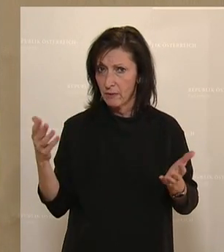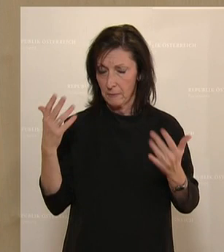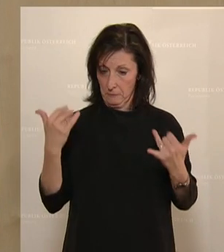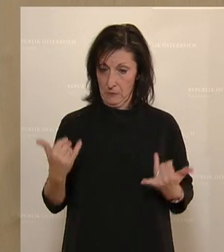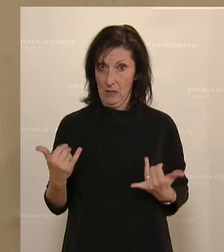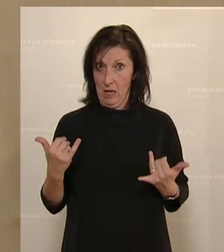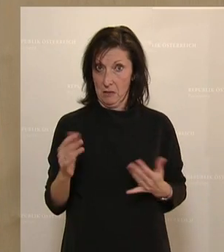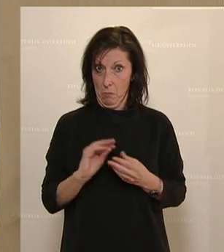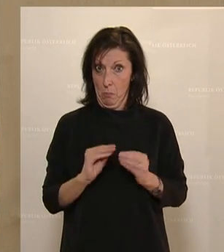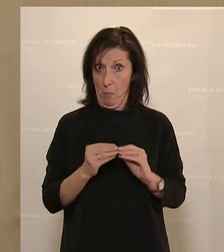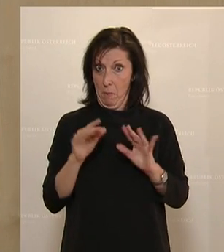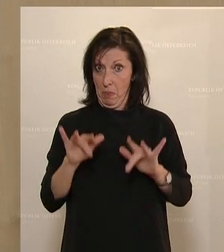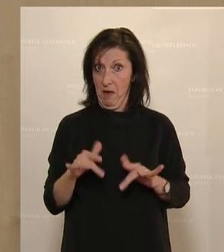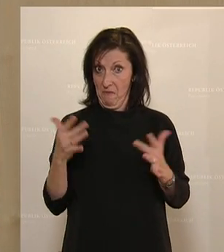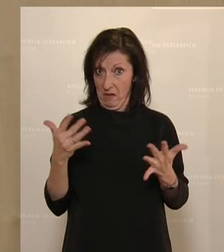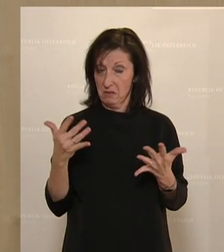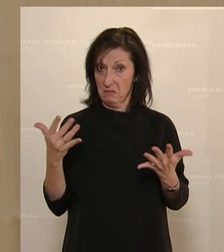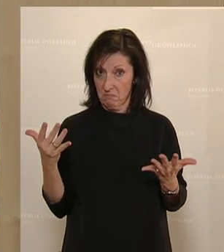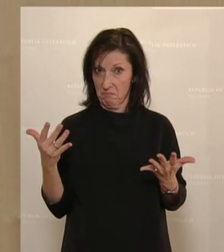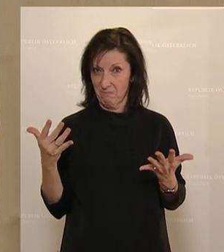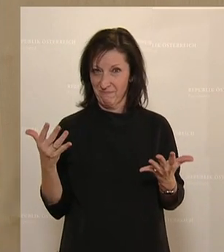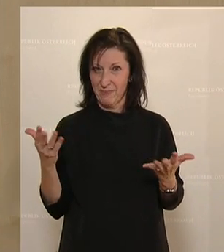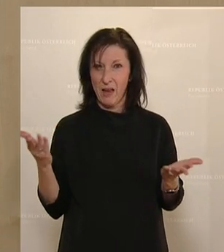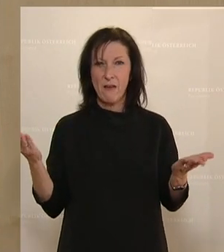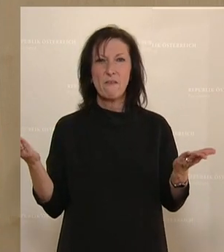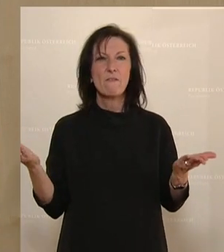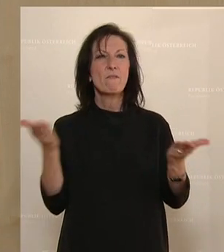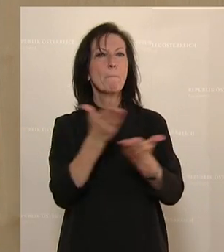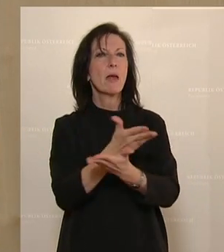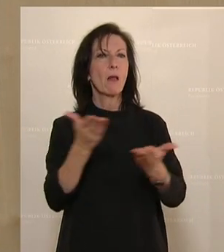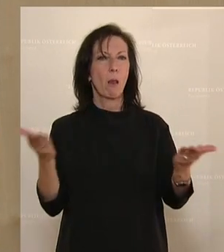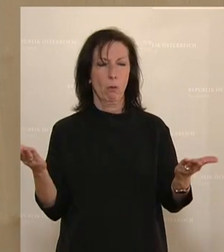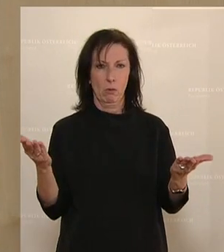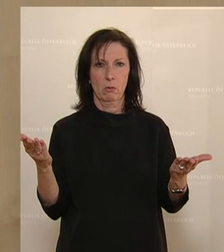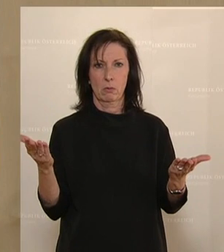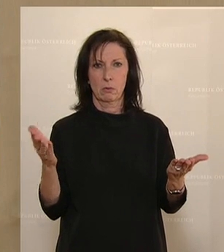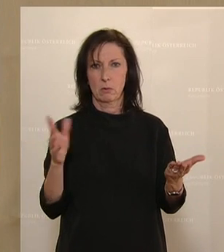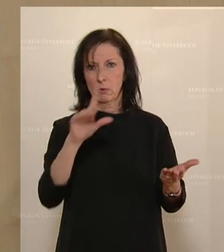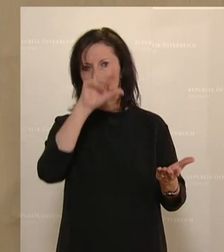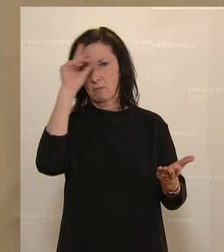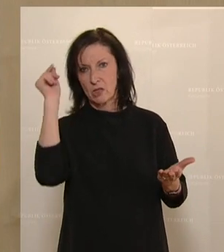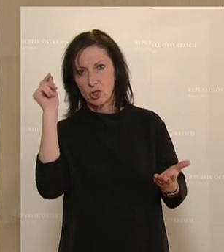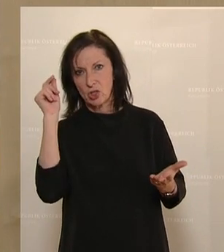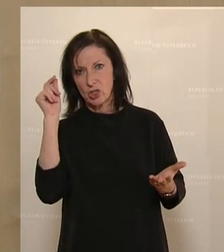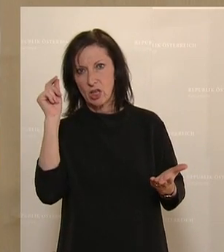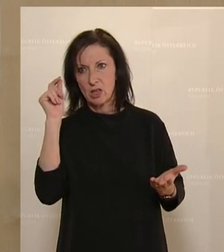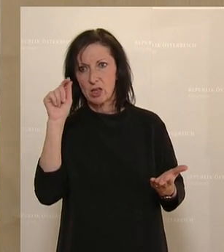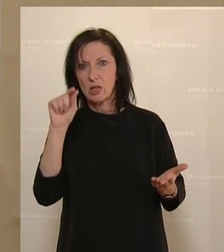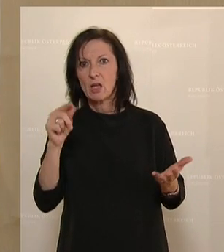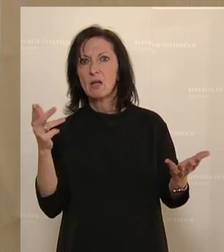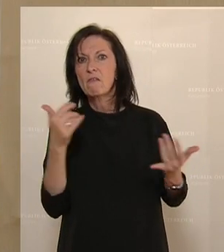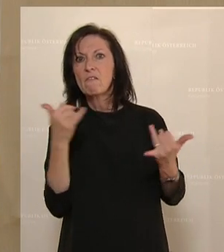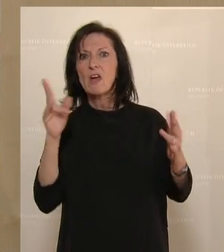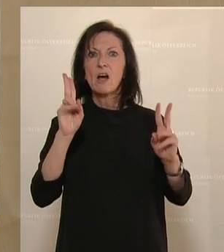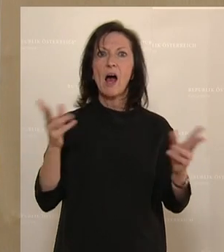jetzt haben wir das Problem, dass das Vermittlungspotenzial von Menschen auch von einem Algorithmus